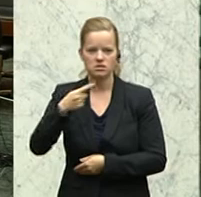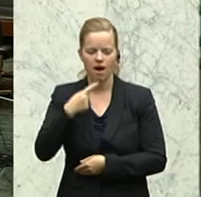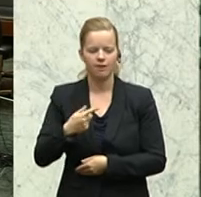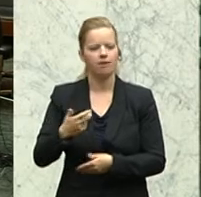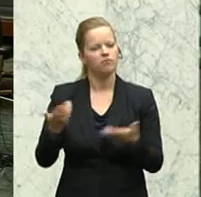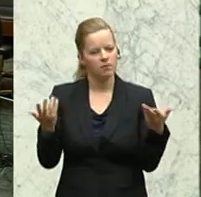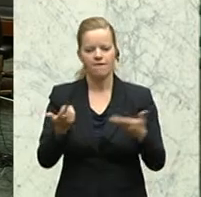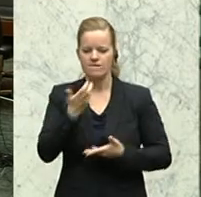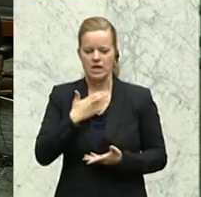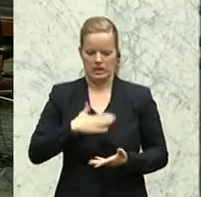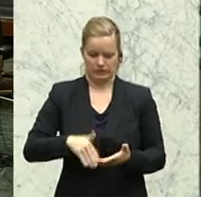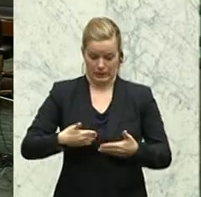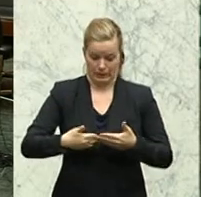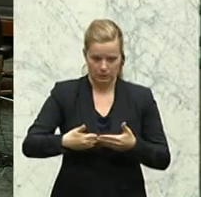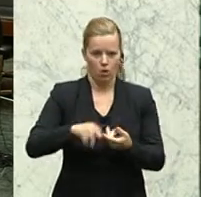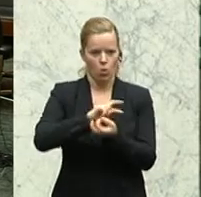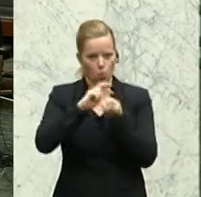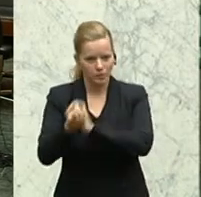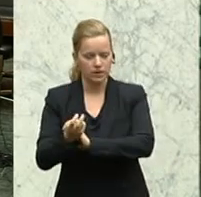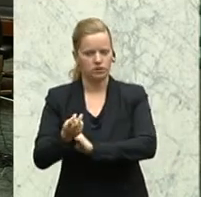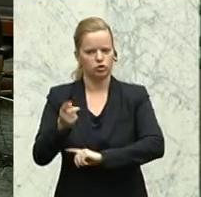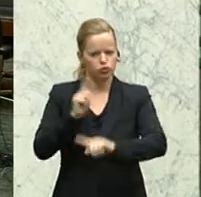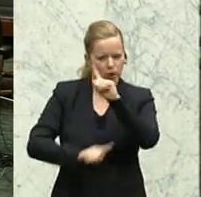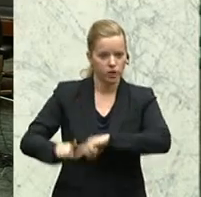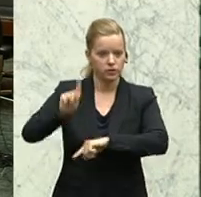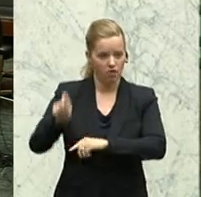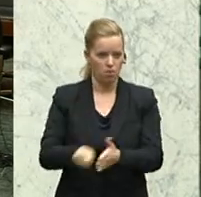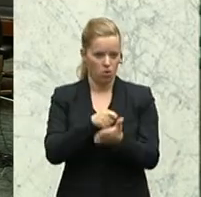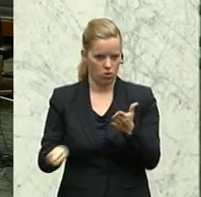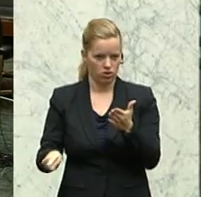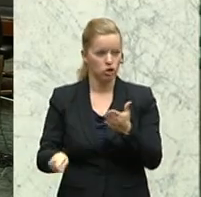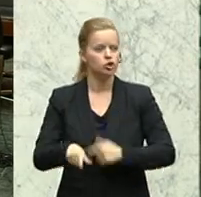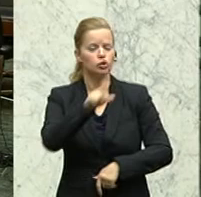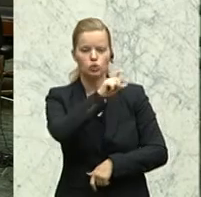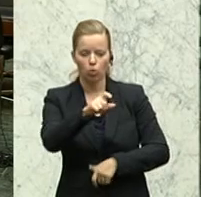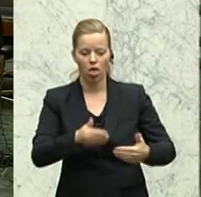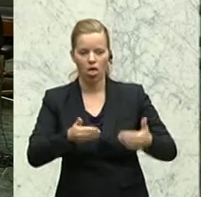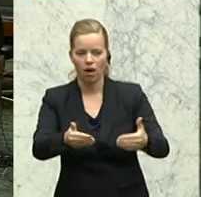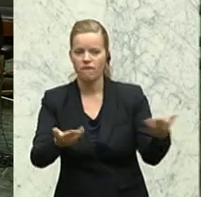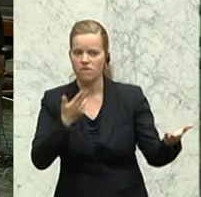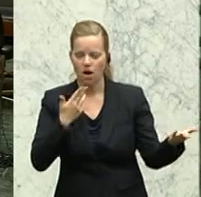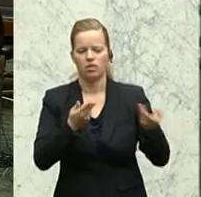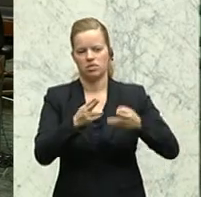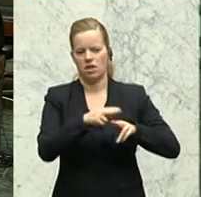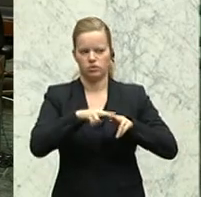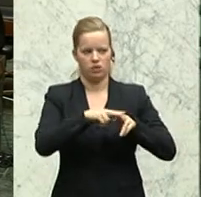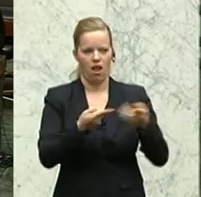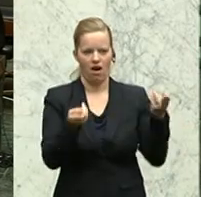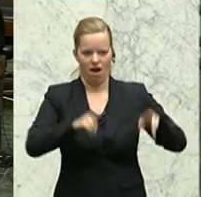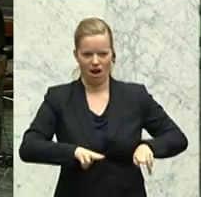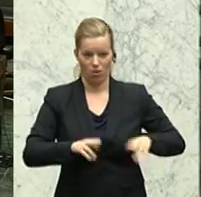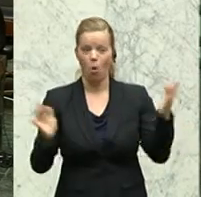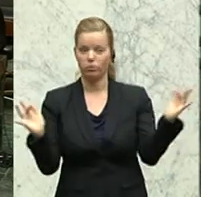Umsetzung des Spekulationsverbots und gibt den Nationalrat die Schuld, vor allem den Oppositionsparteien, den Schuld, da muss man sich wirklich